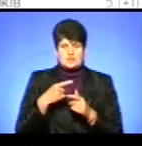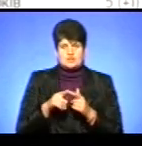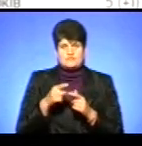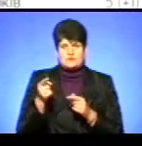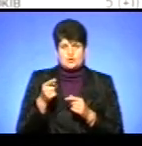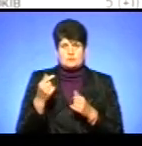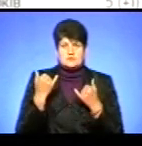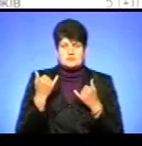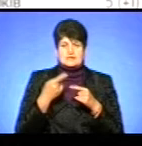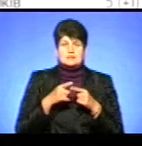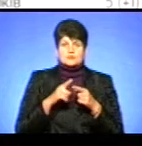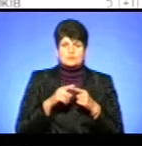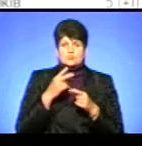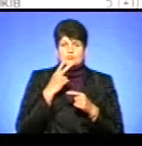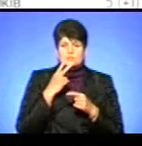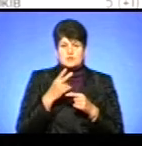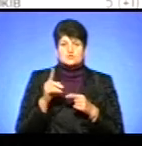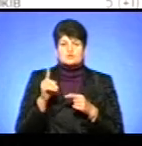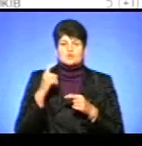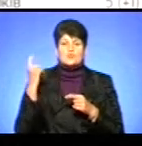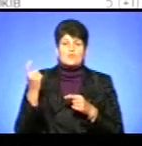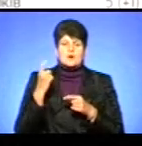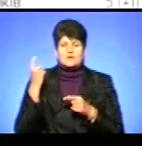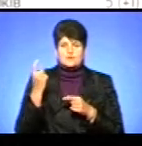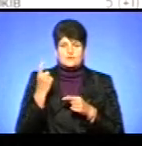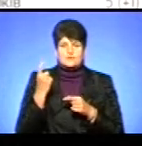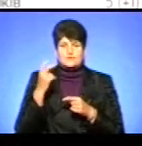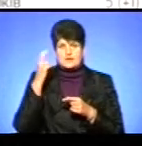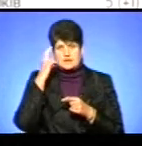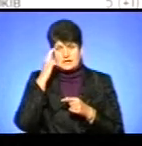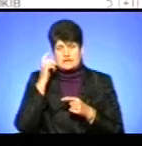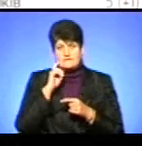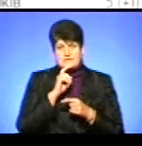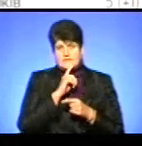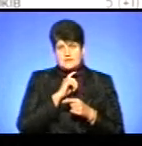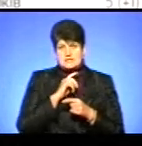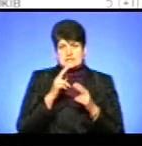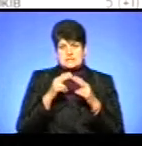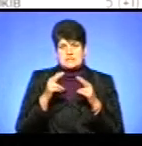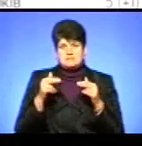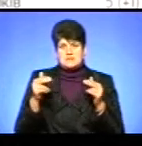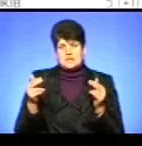на цій інфографіці ми бачимо, що у Харкові, Києві, Вінниці, Дніпрі,